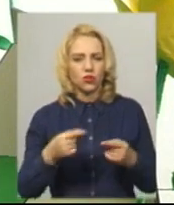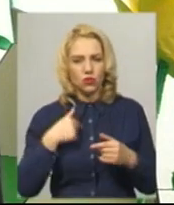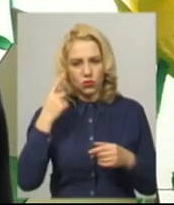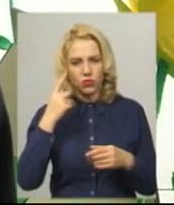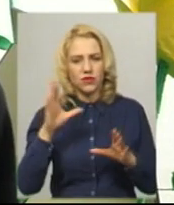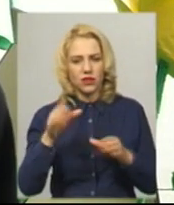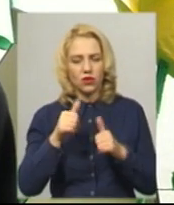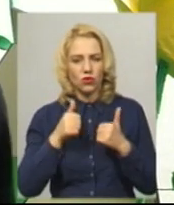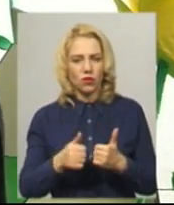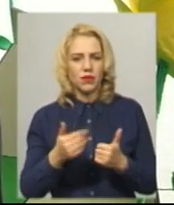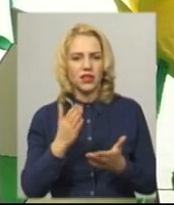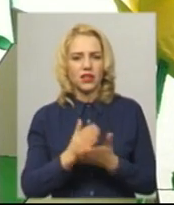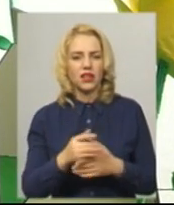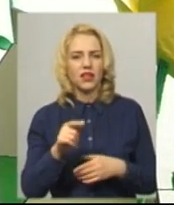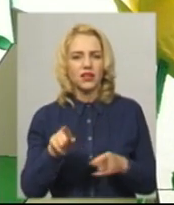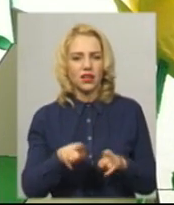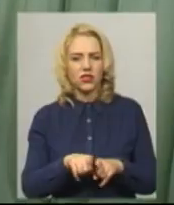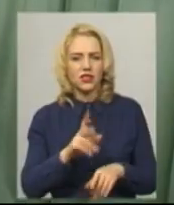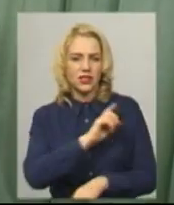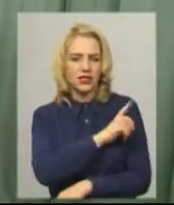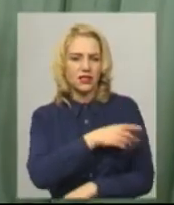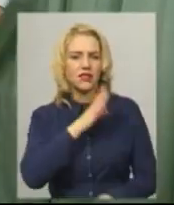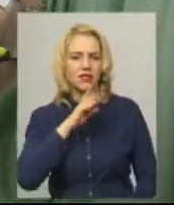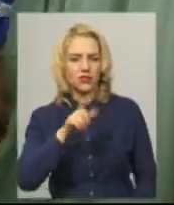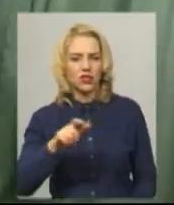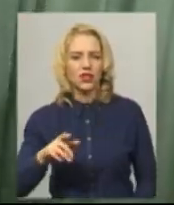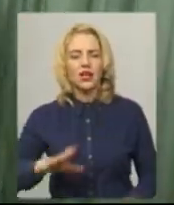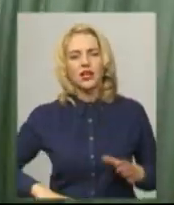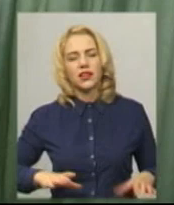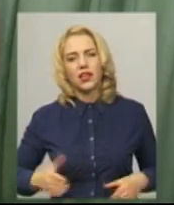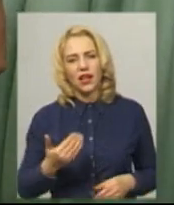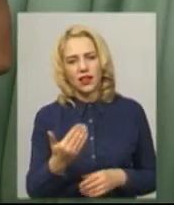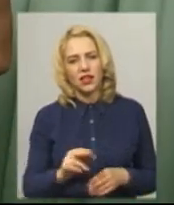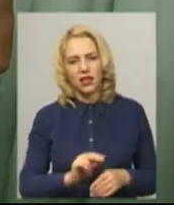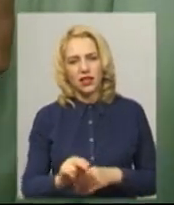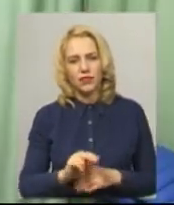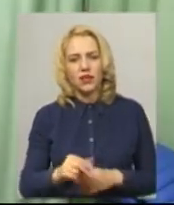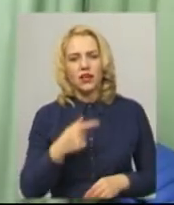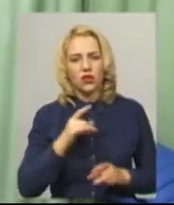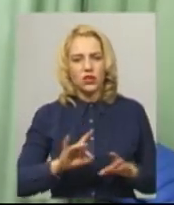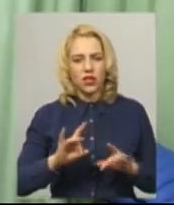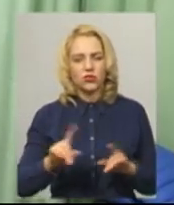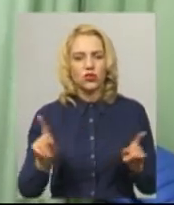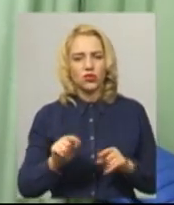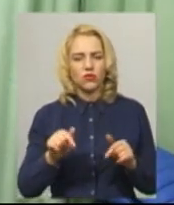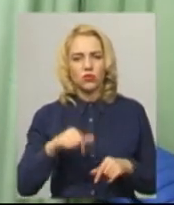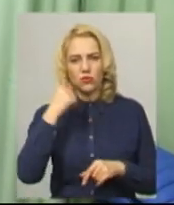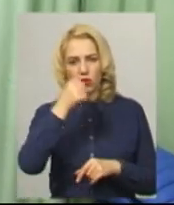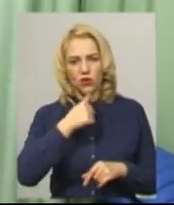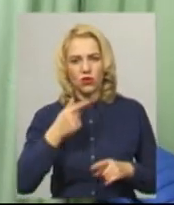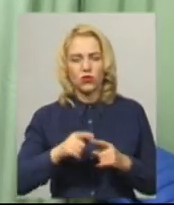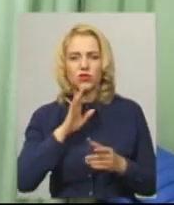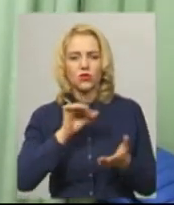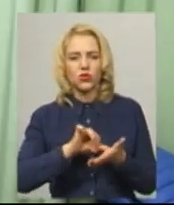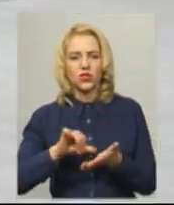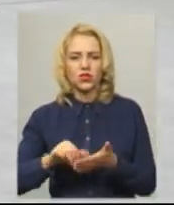добре, але є теж сині дівчата. Тренер Христини Берник Анастасія Гуменюк каже, цього року учасниці виступили